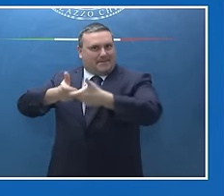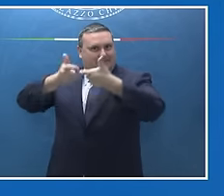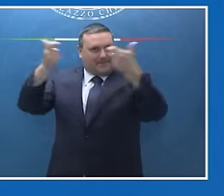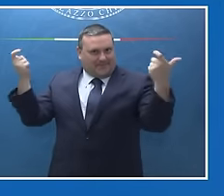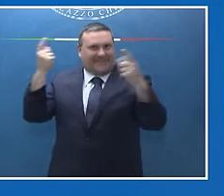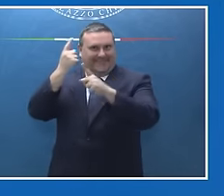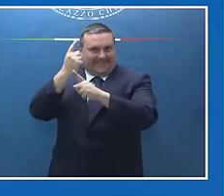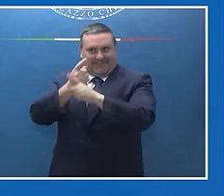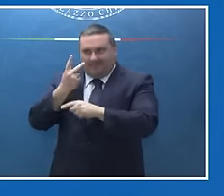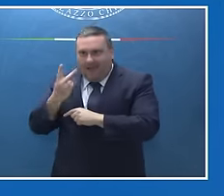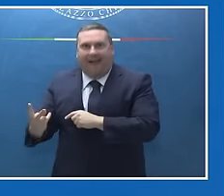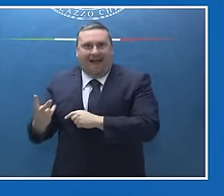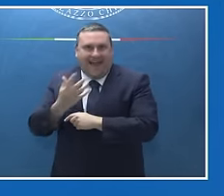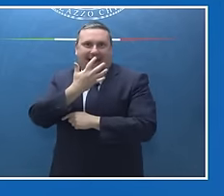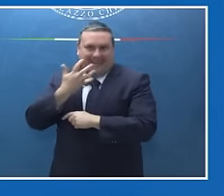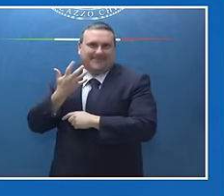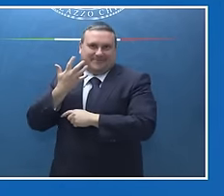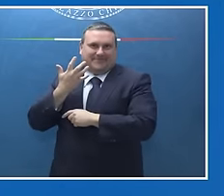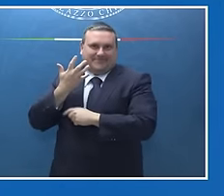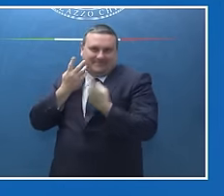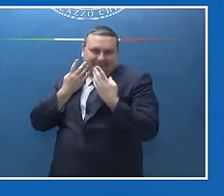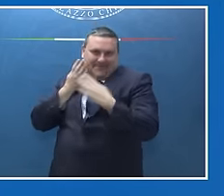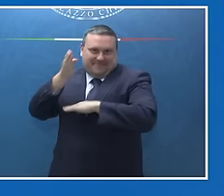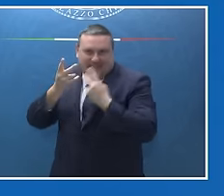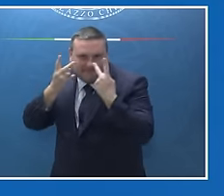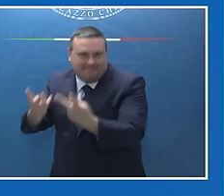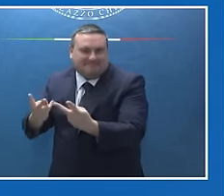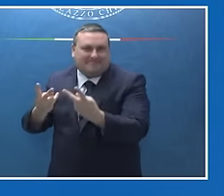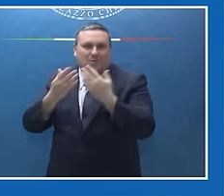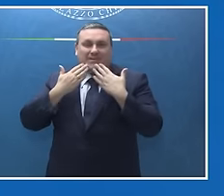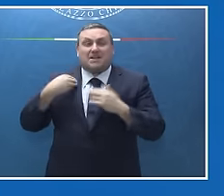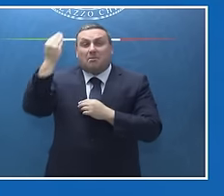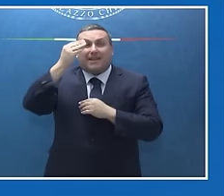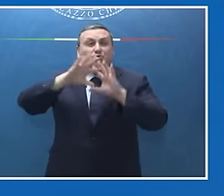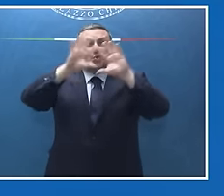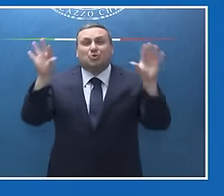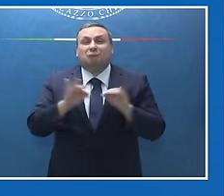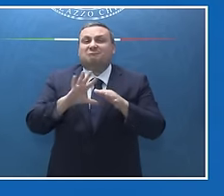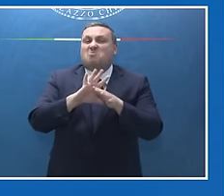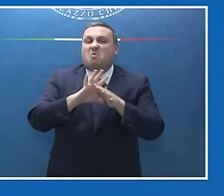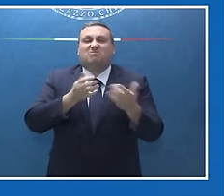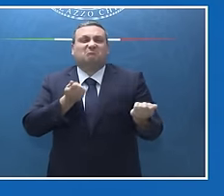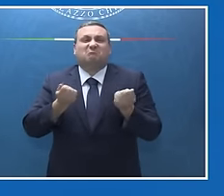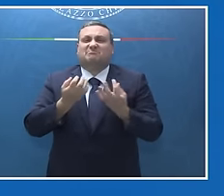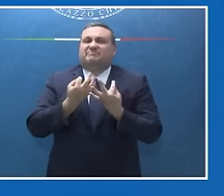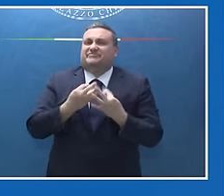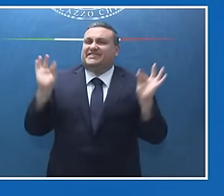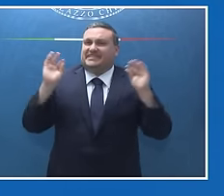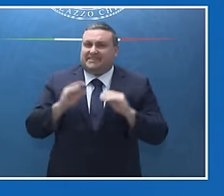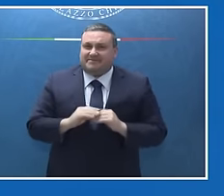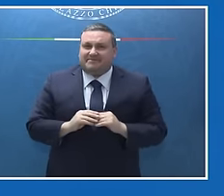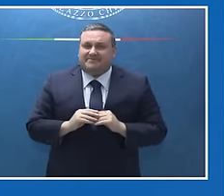merita di essere. Direi che si è trattato complessivamente di un ottimo gioco di squadra, che rende onore